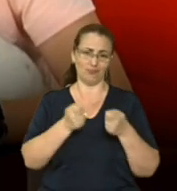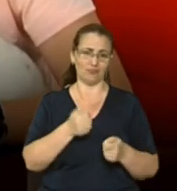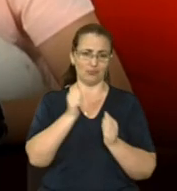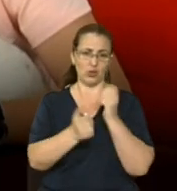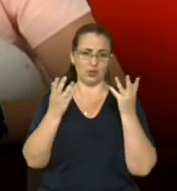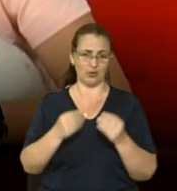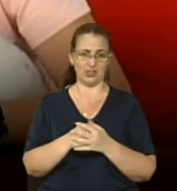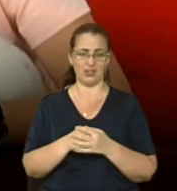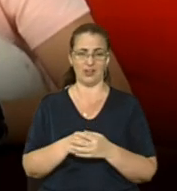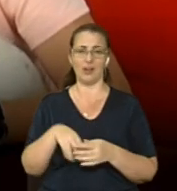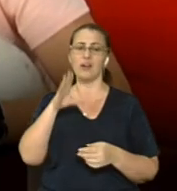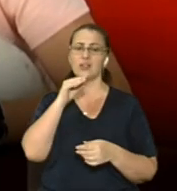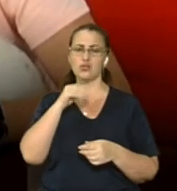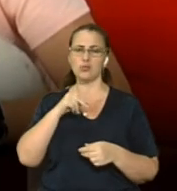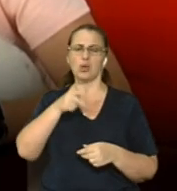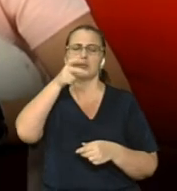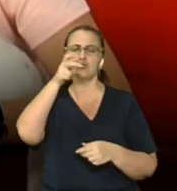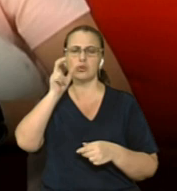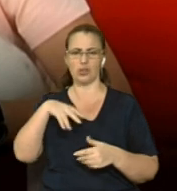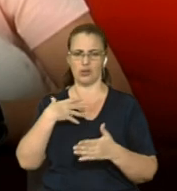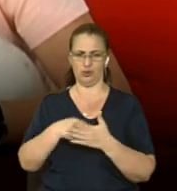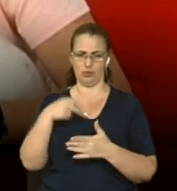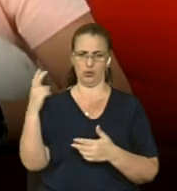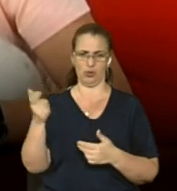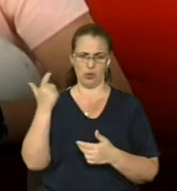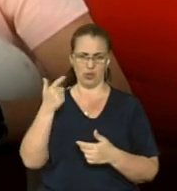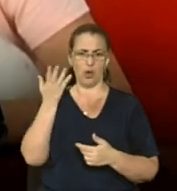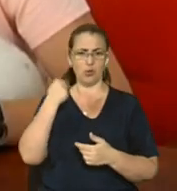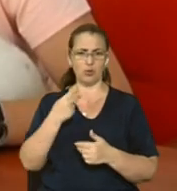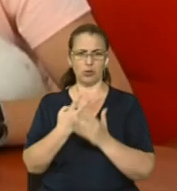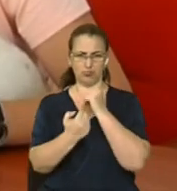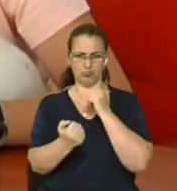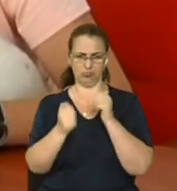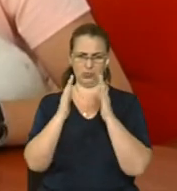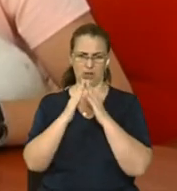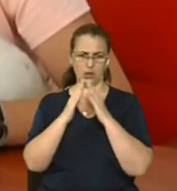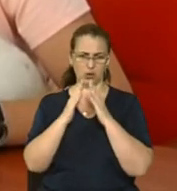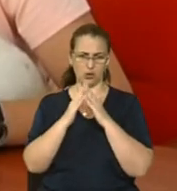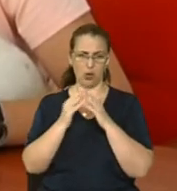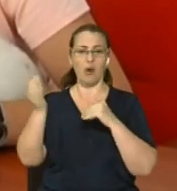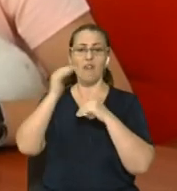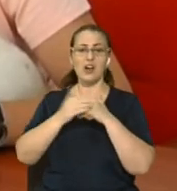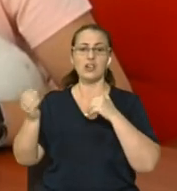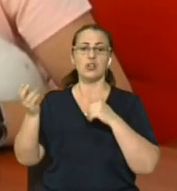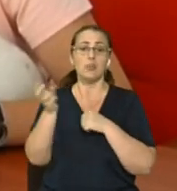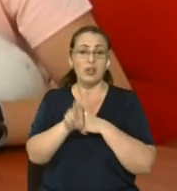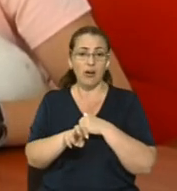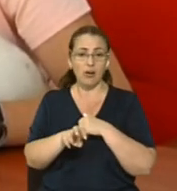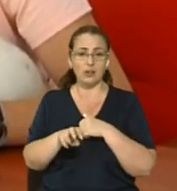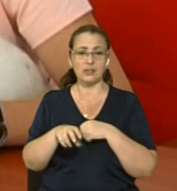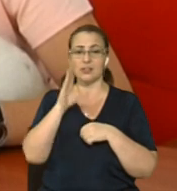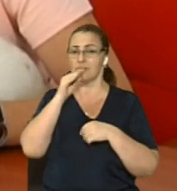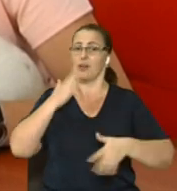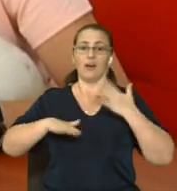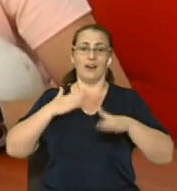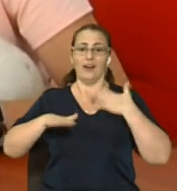Собаки скучають за своїми господарями. І коли вони сидять вдома, вечором ти приходиш, вони не можуть натішитися. Здається, в них серце